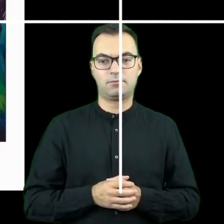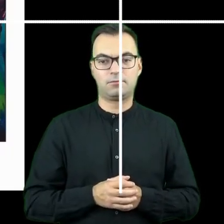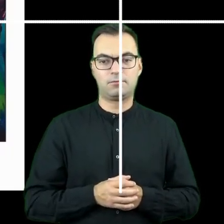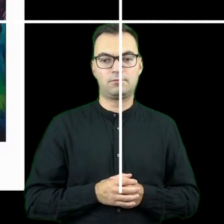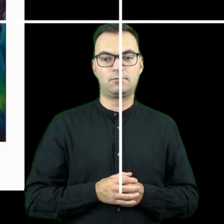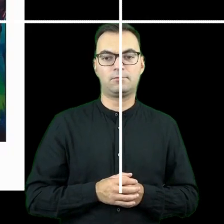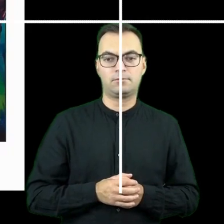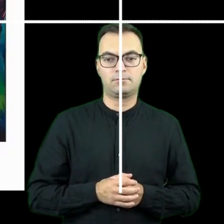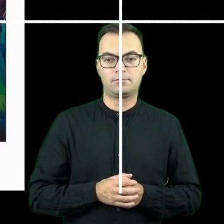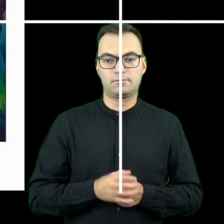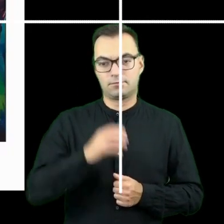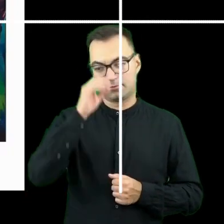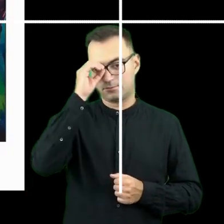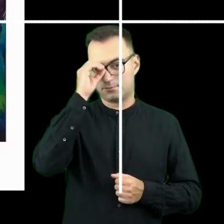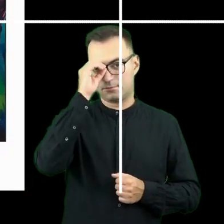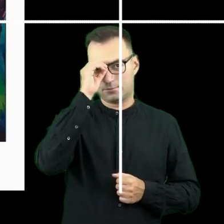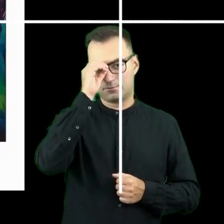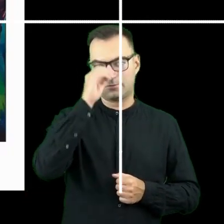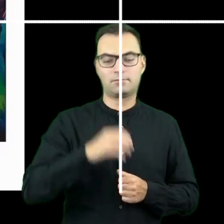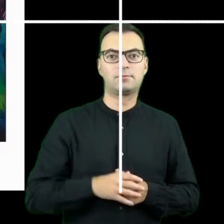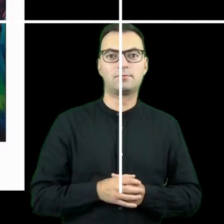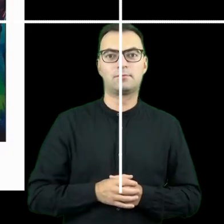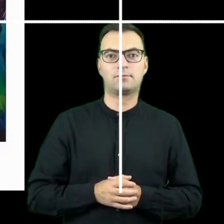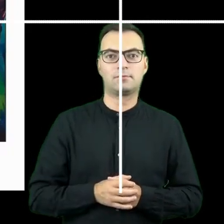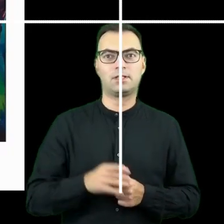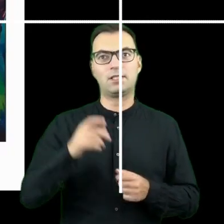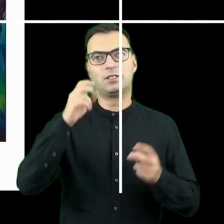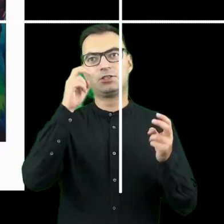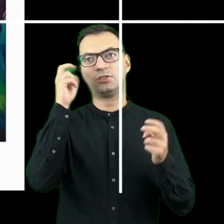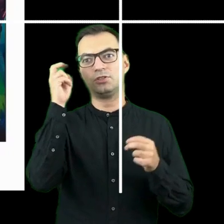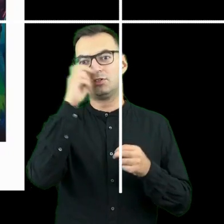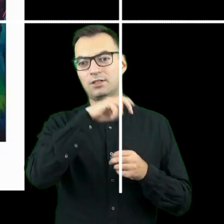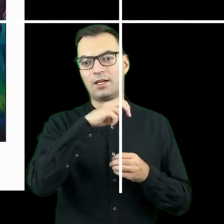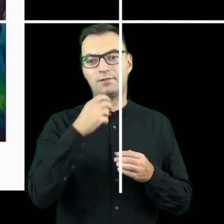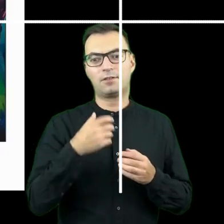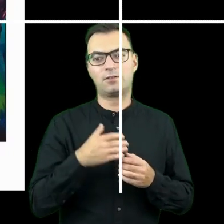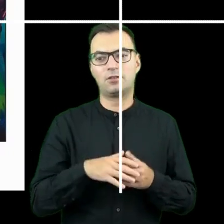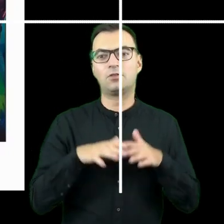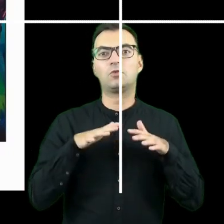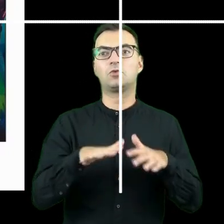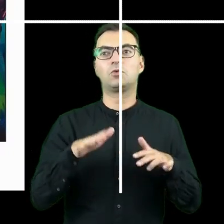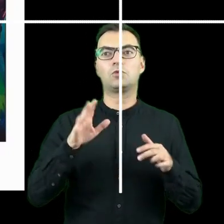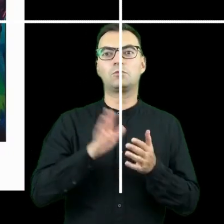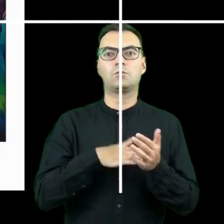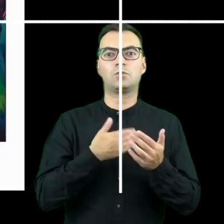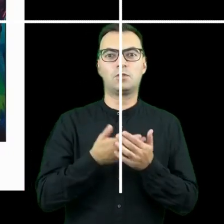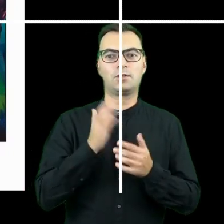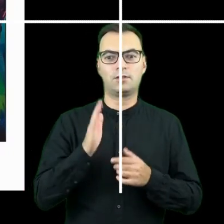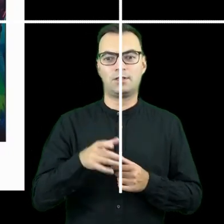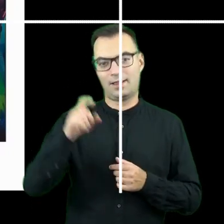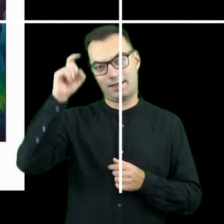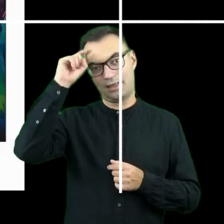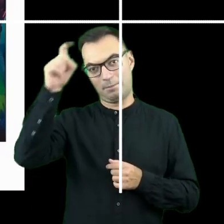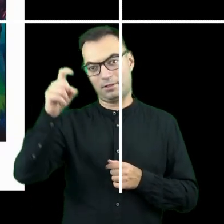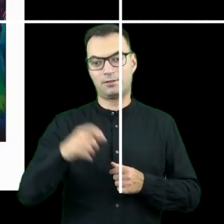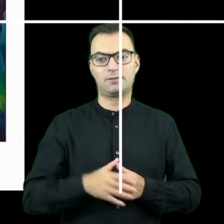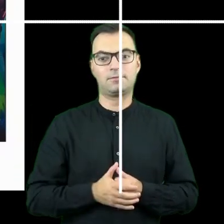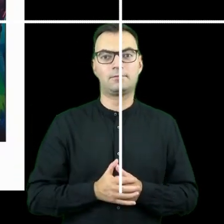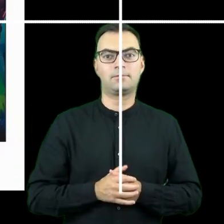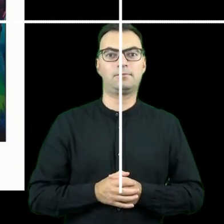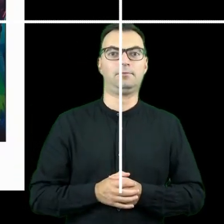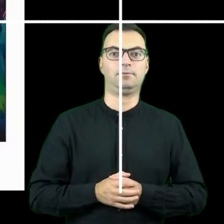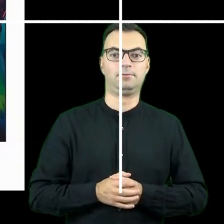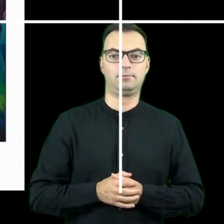wokół tego tematu. No i tutaj to jest dosyć ciekawe, bardzo dużo będzie przykładów z Niemiec, które